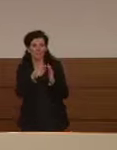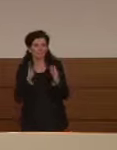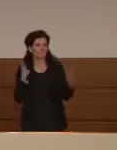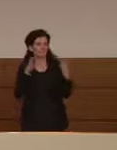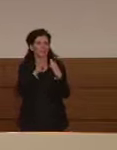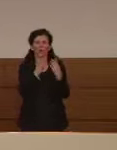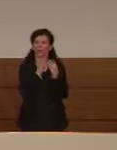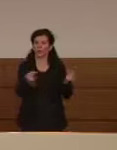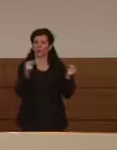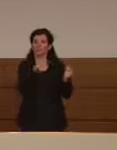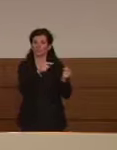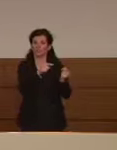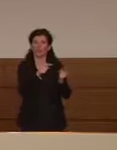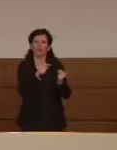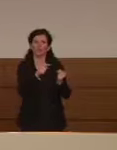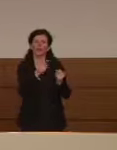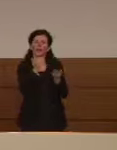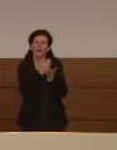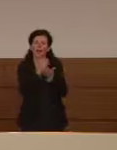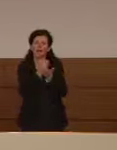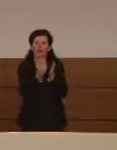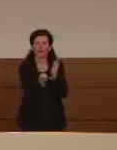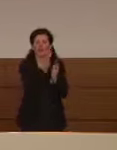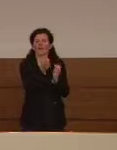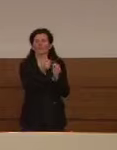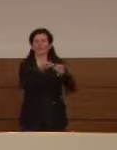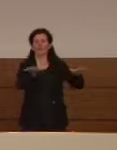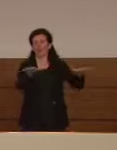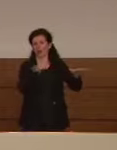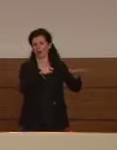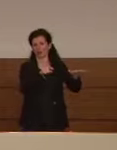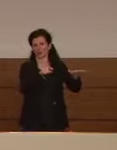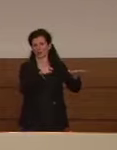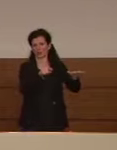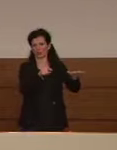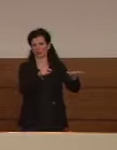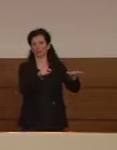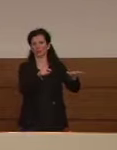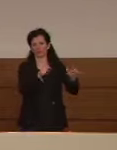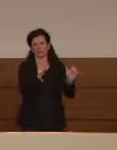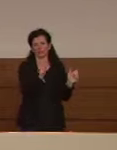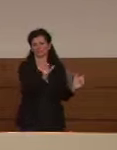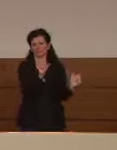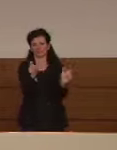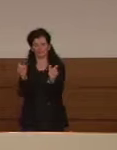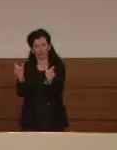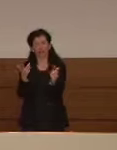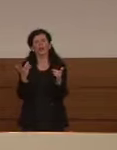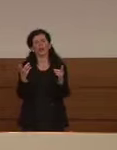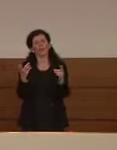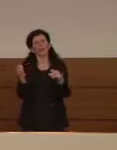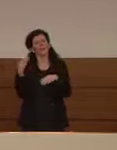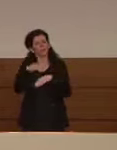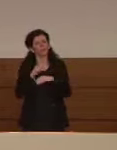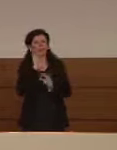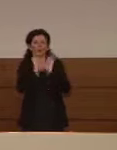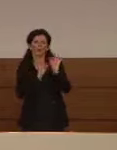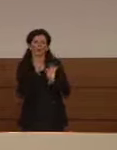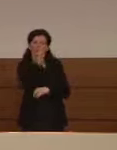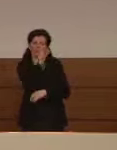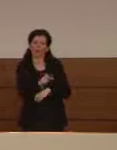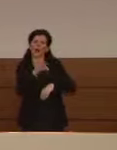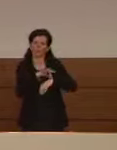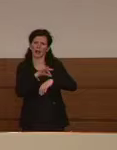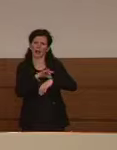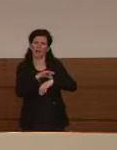contenere i focolai e anche per trattare bene diciamo i malati che non dovessero essere